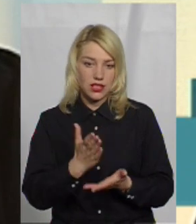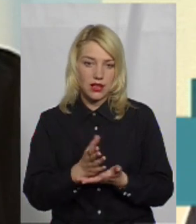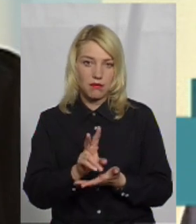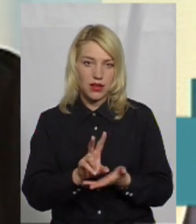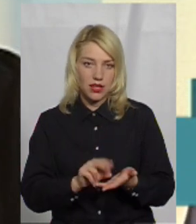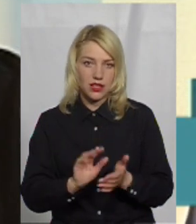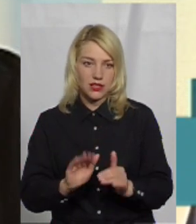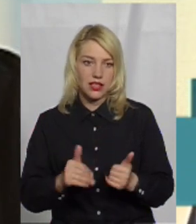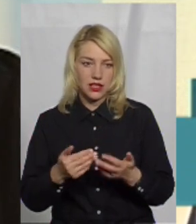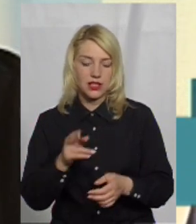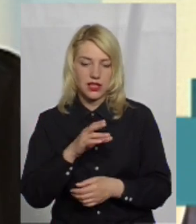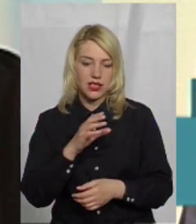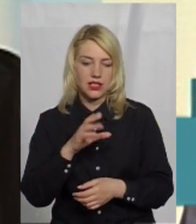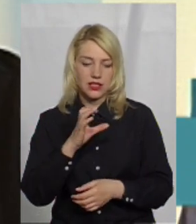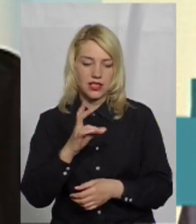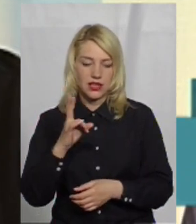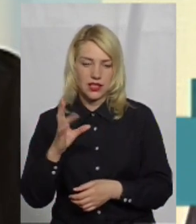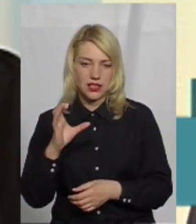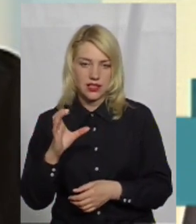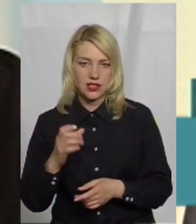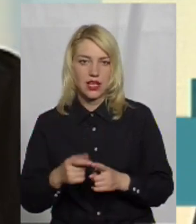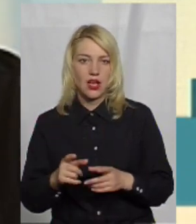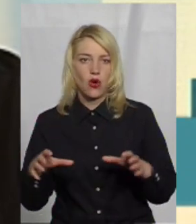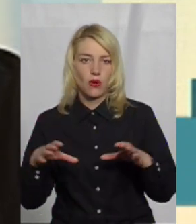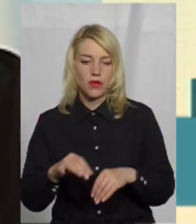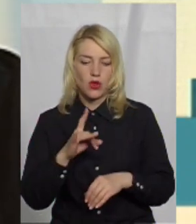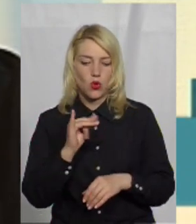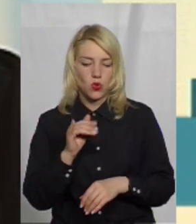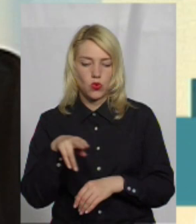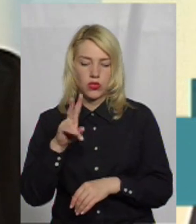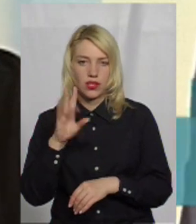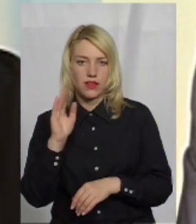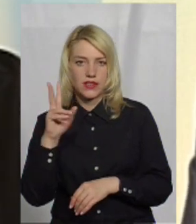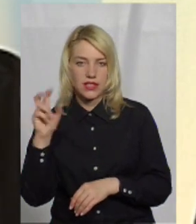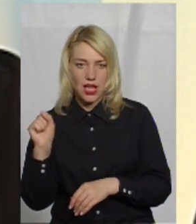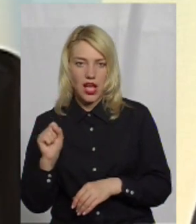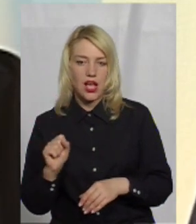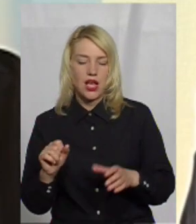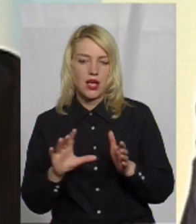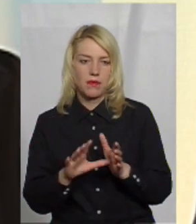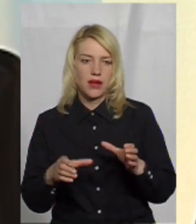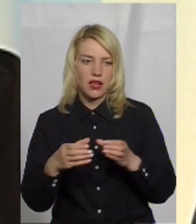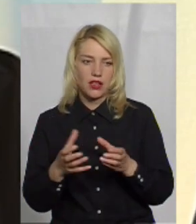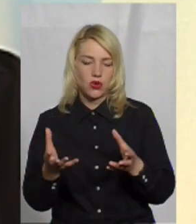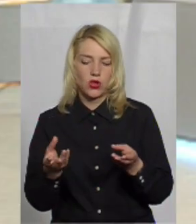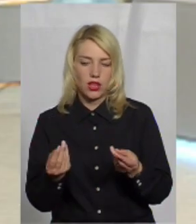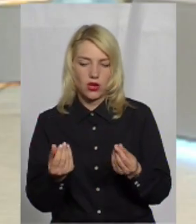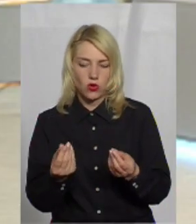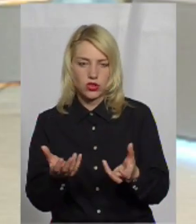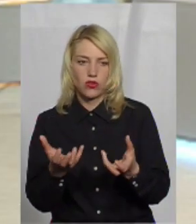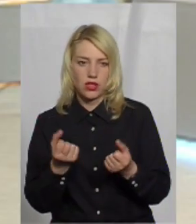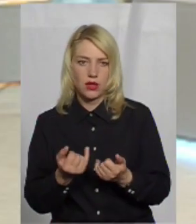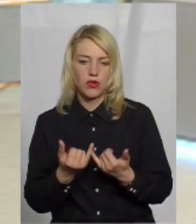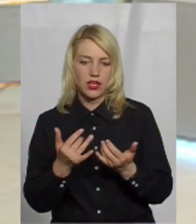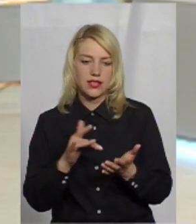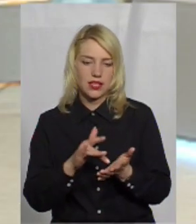ініціативи нашого ДСНС, і об'єднана громада Гуківська отримує кошти на створення Центру безпеки. Ну, хто знає,